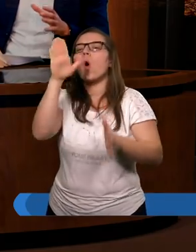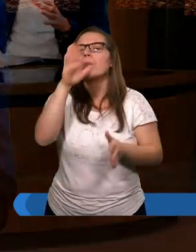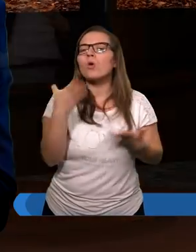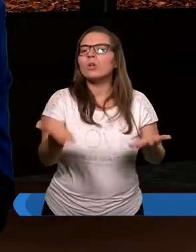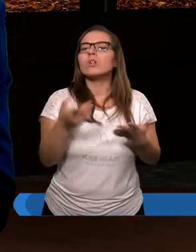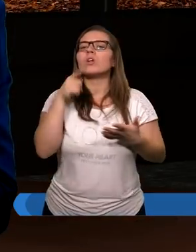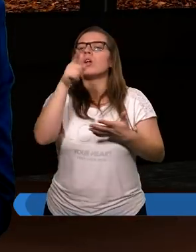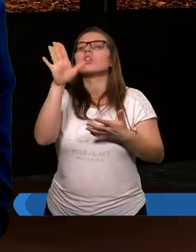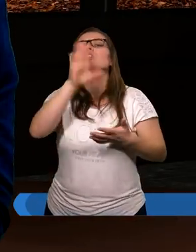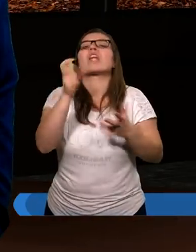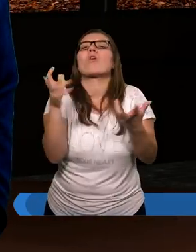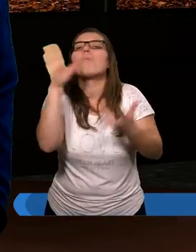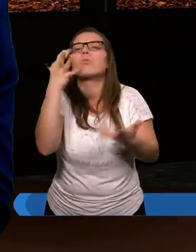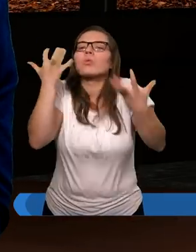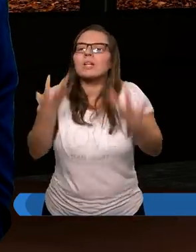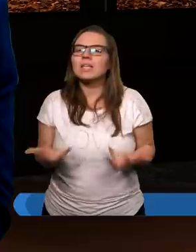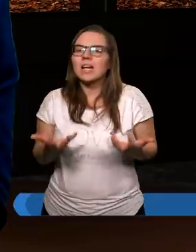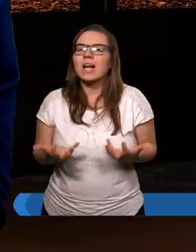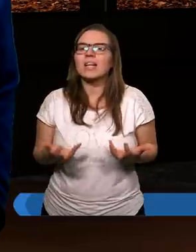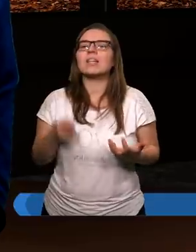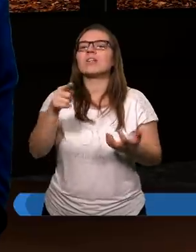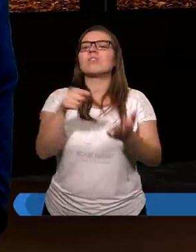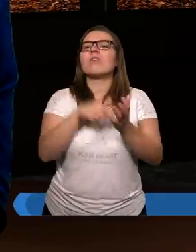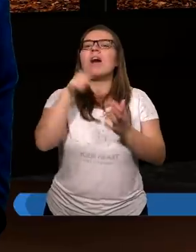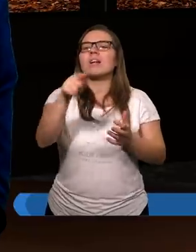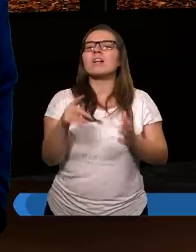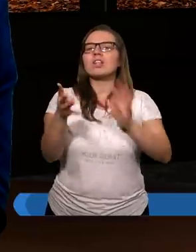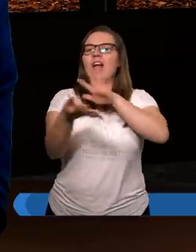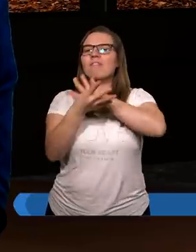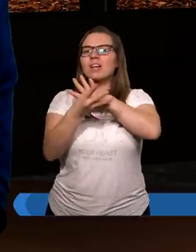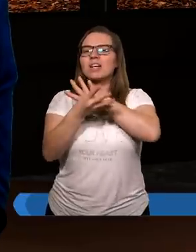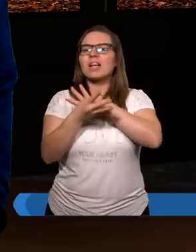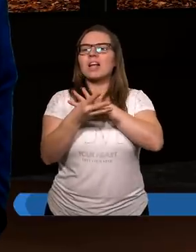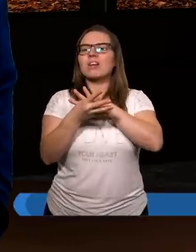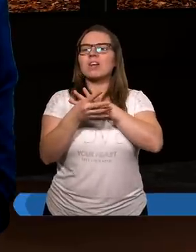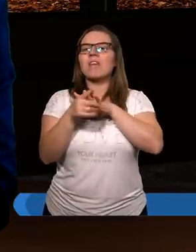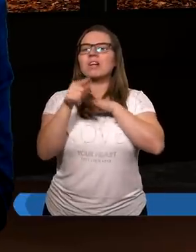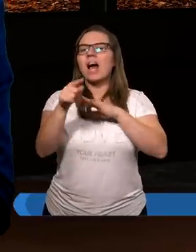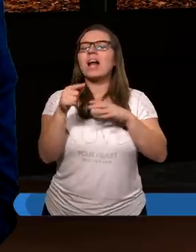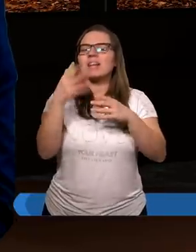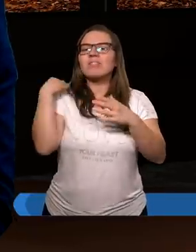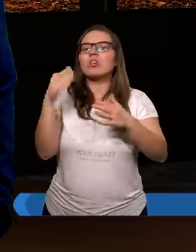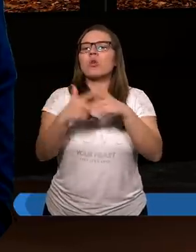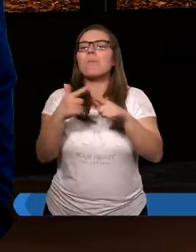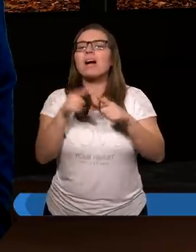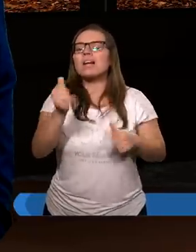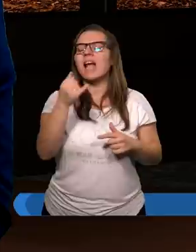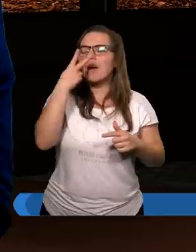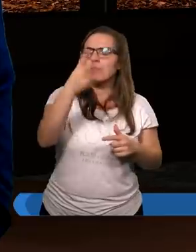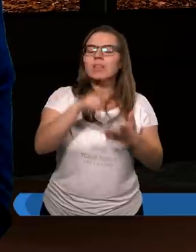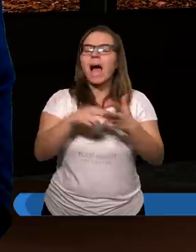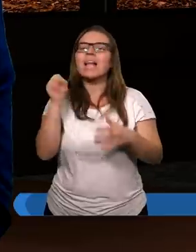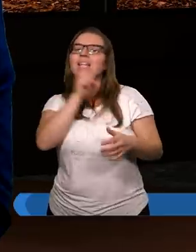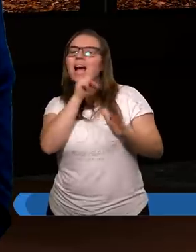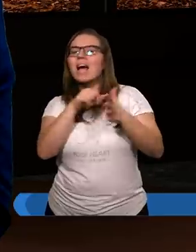Tym, czego Pan Bóg chce. Wojna secesyjna, XIX wieku. Dopiero jak popatrzymy na